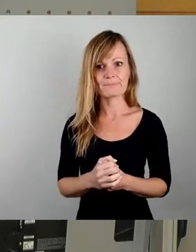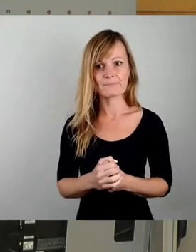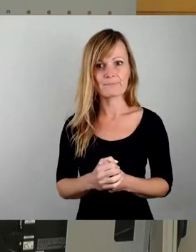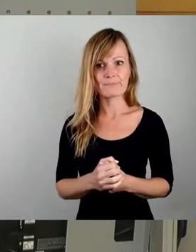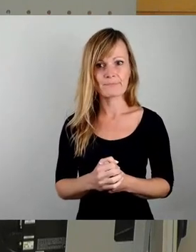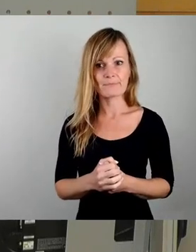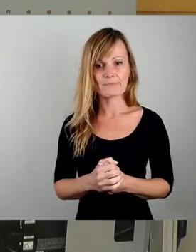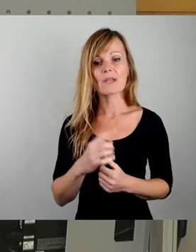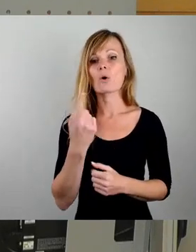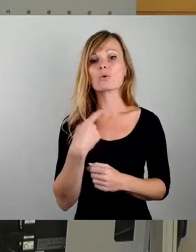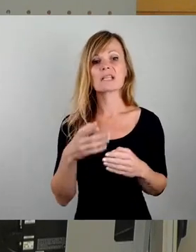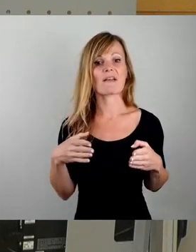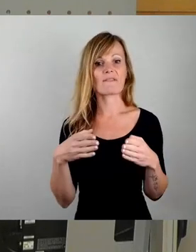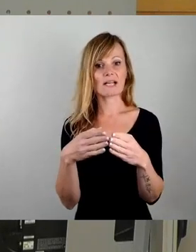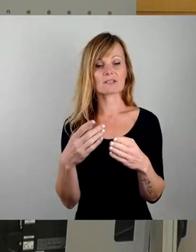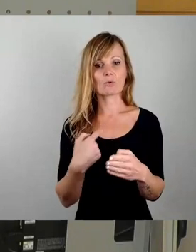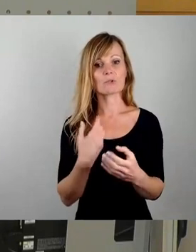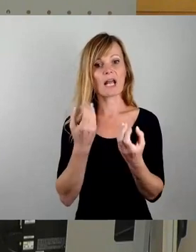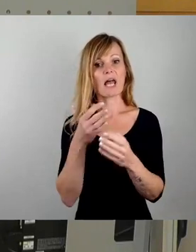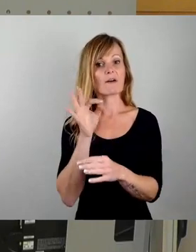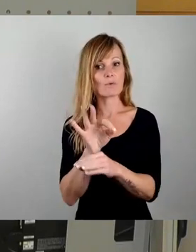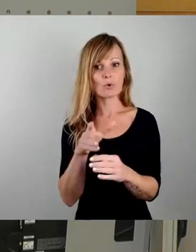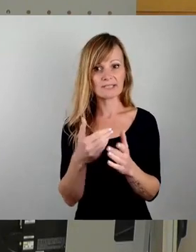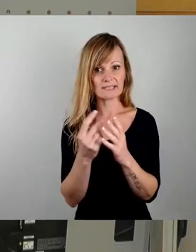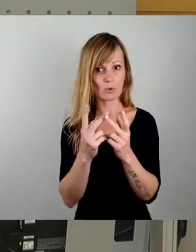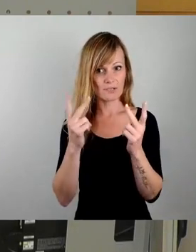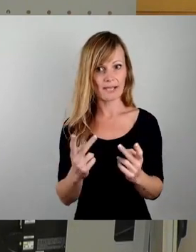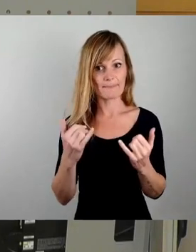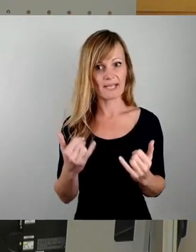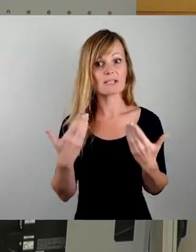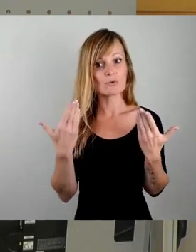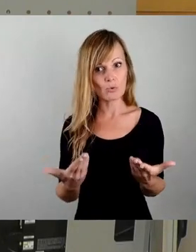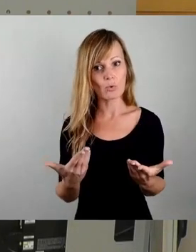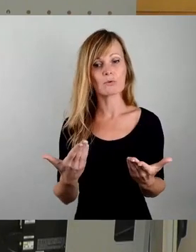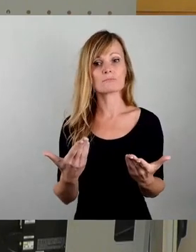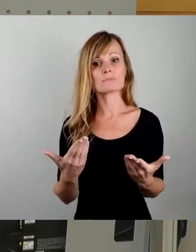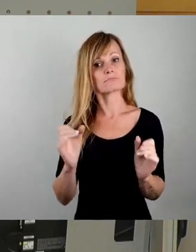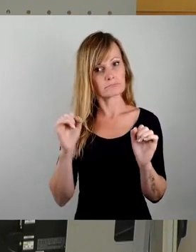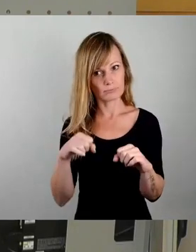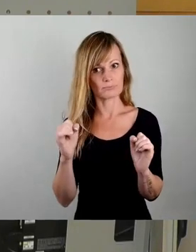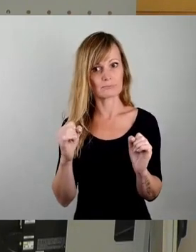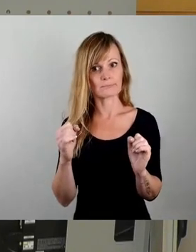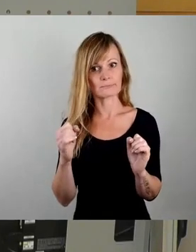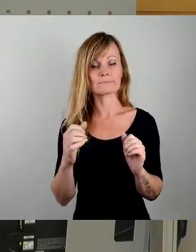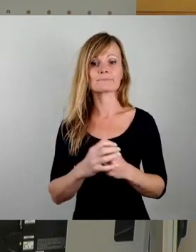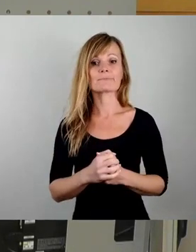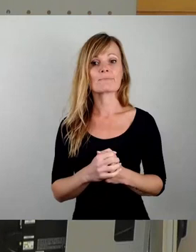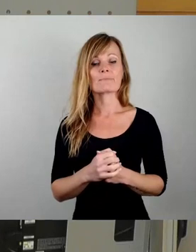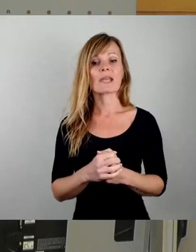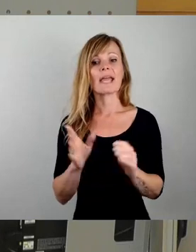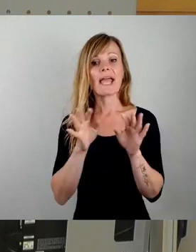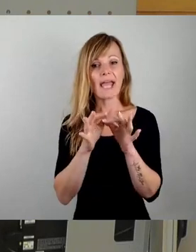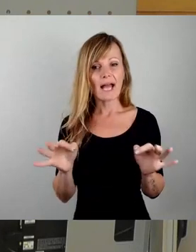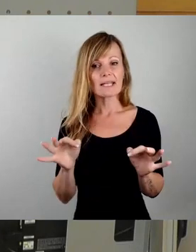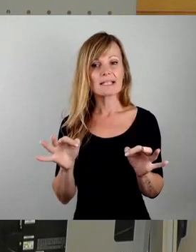unsere Fraktion, ist klar dafür, dieses Konzept jetzt hier so auch auf den Weg zu bringen. Ich kann ehrlicherweise den